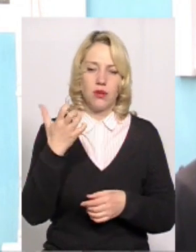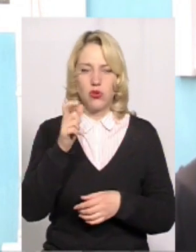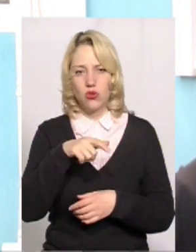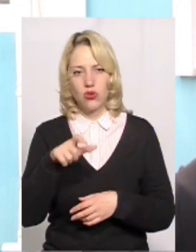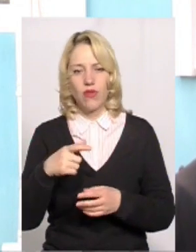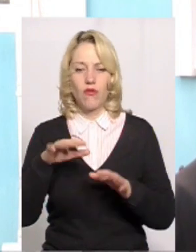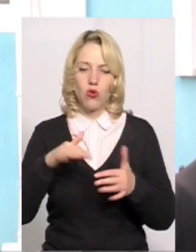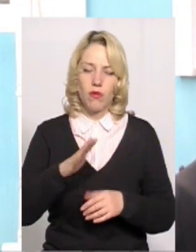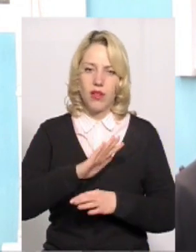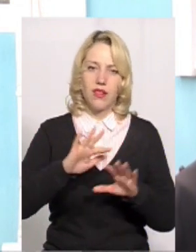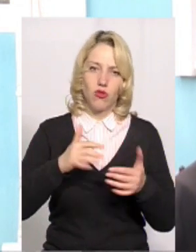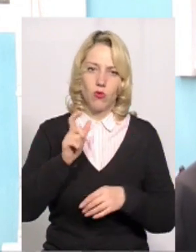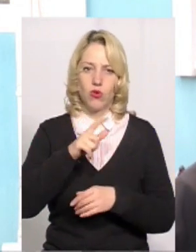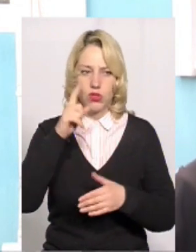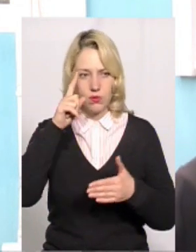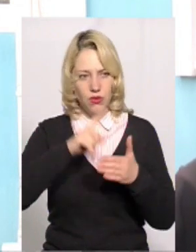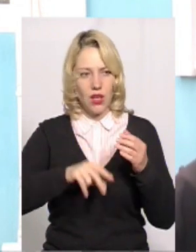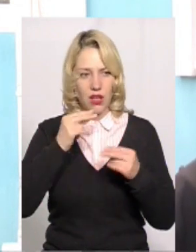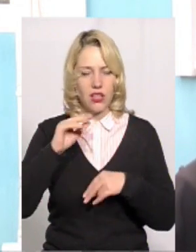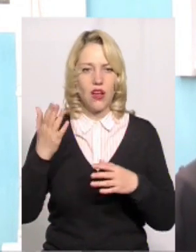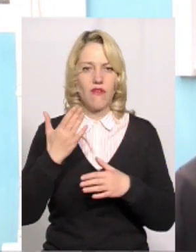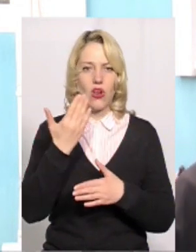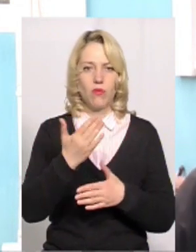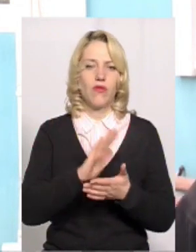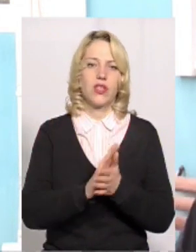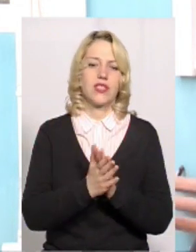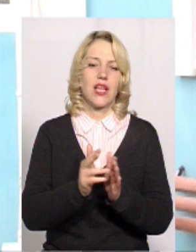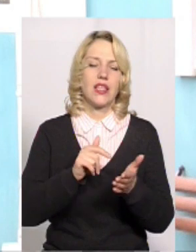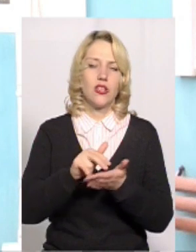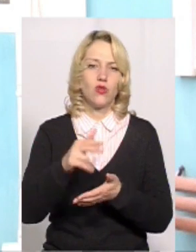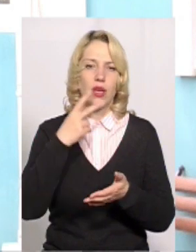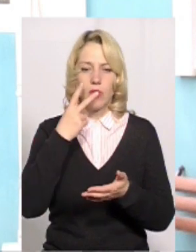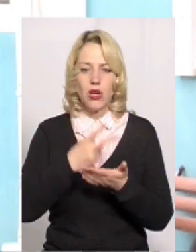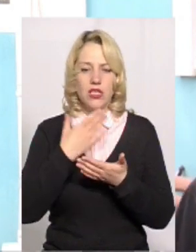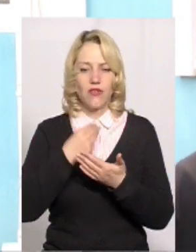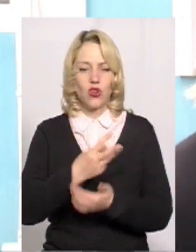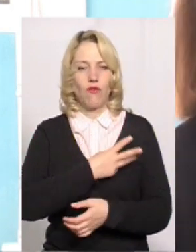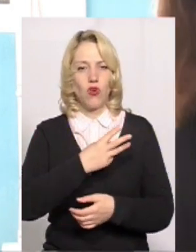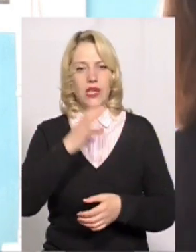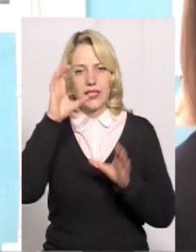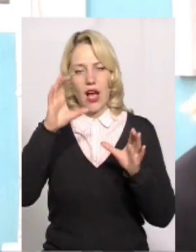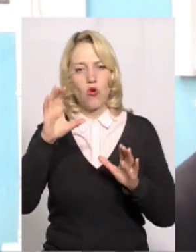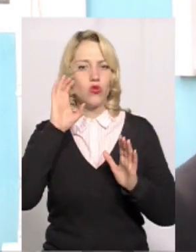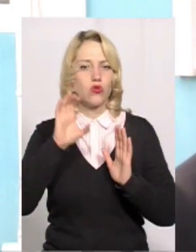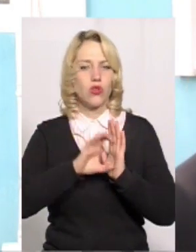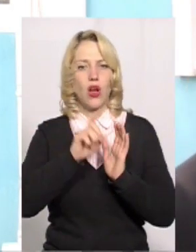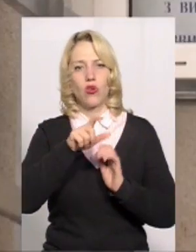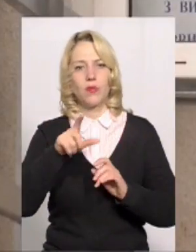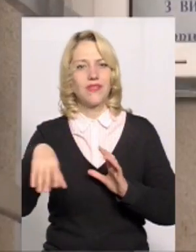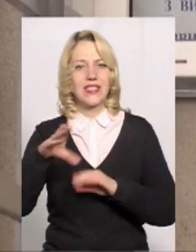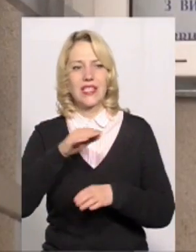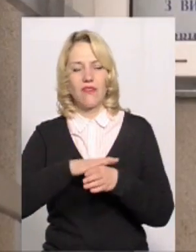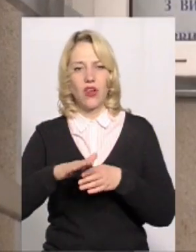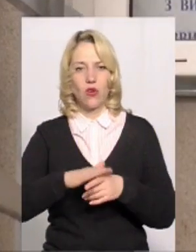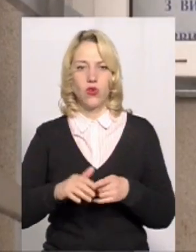люди сподіваються на краще. І в якому вони стані? Йдуть виявляти свою волю. Законослухняні громадяни. Все це виконують.